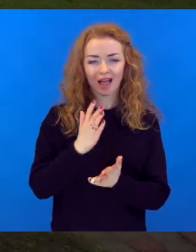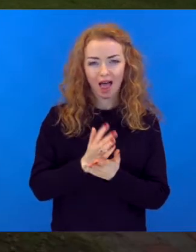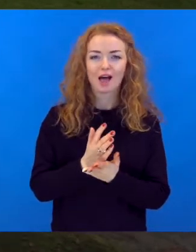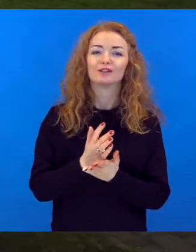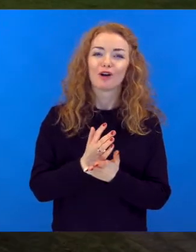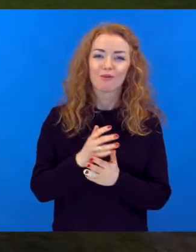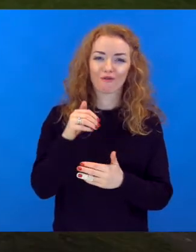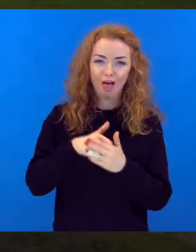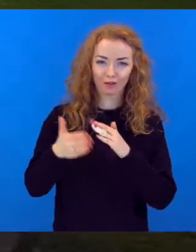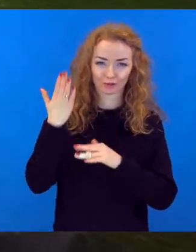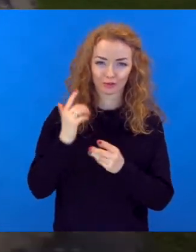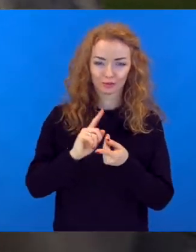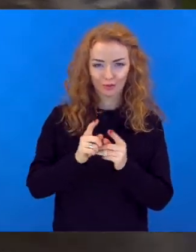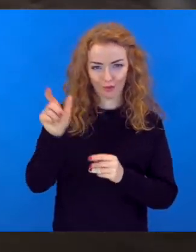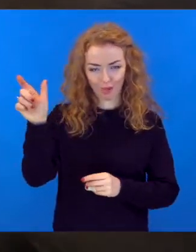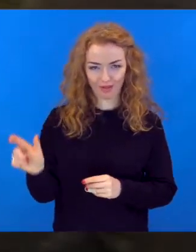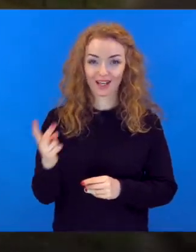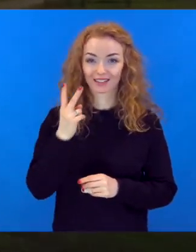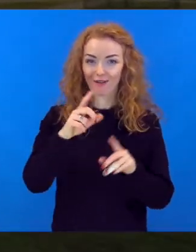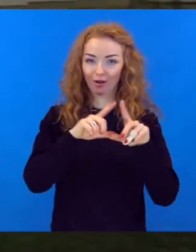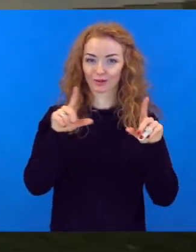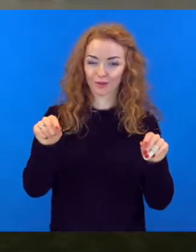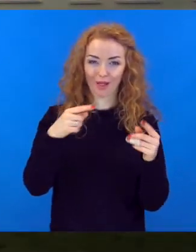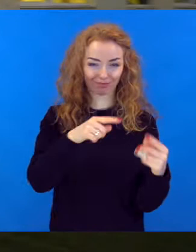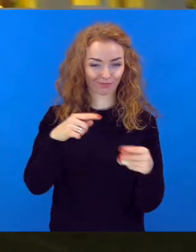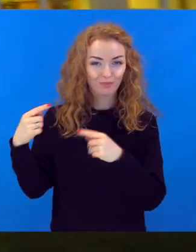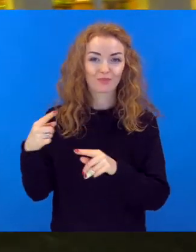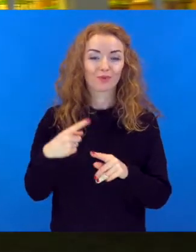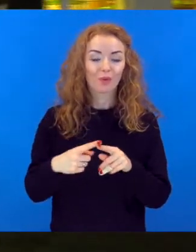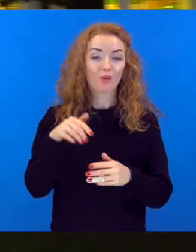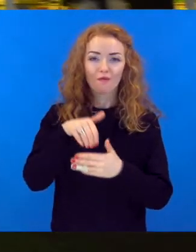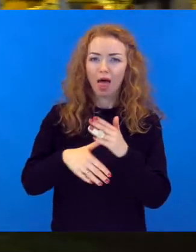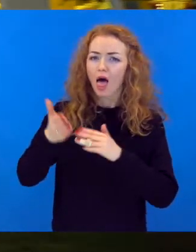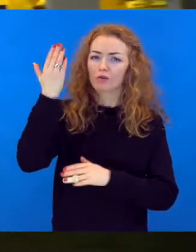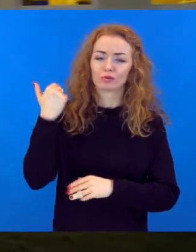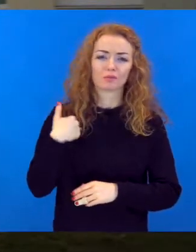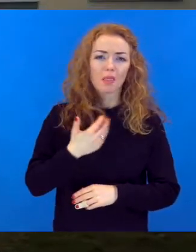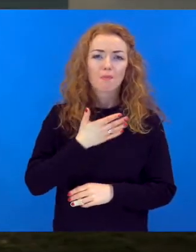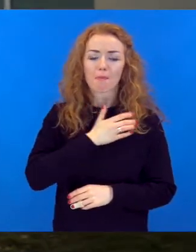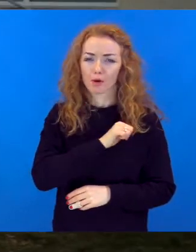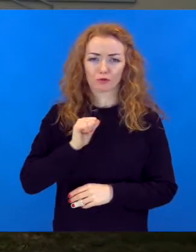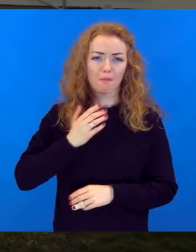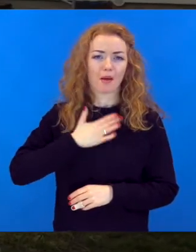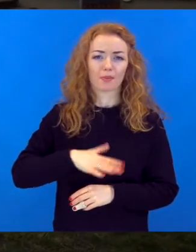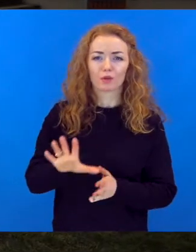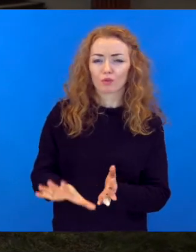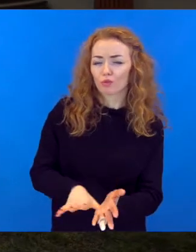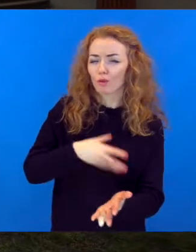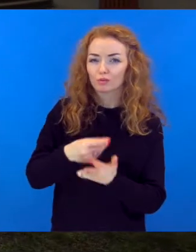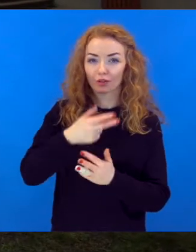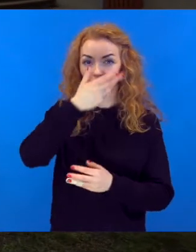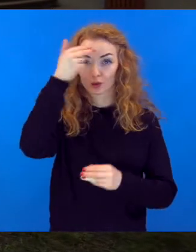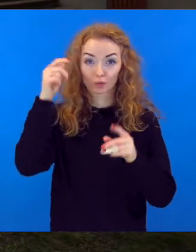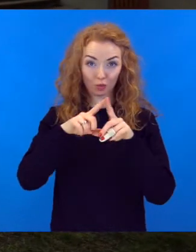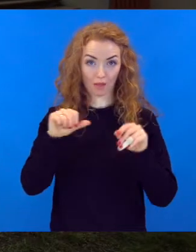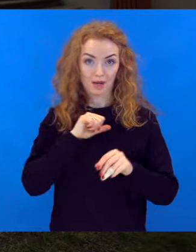ģimnāzijā un arī Rīgas 95. vidusskolā. Vēstures man patīk jauno vidusskolas, bet vēl